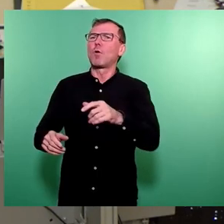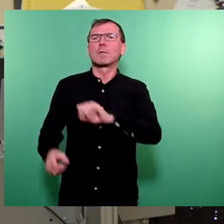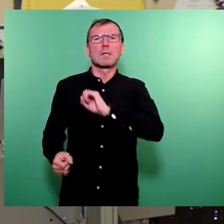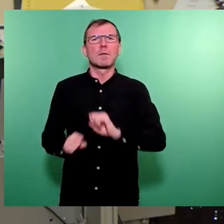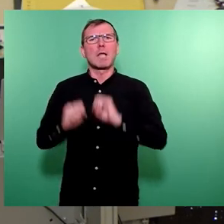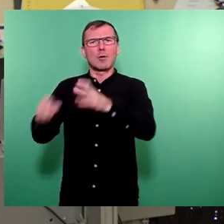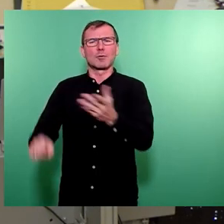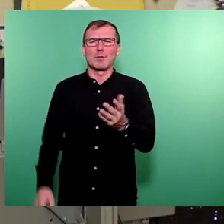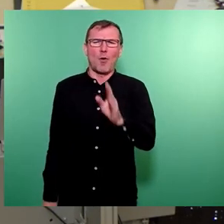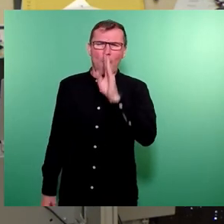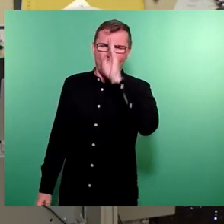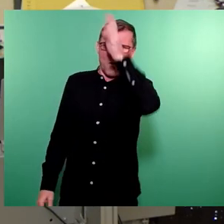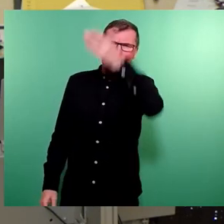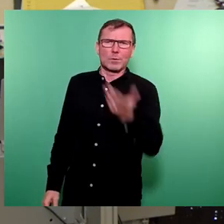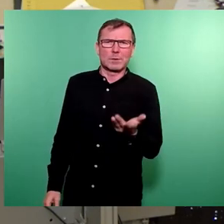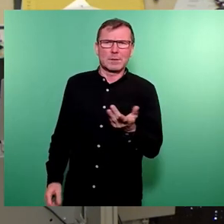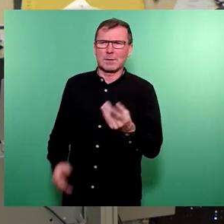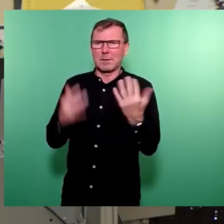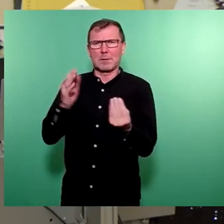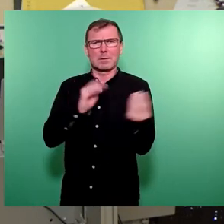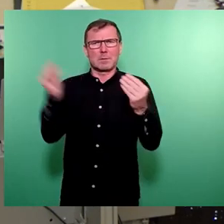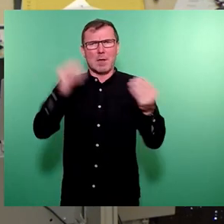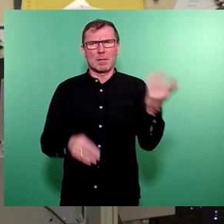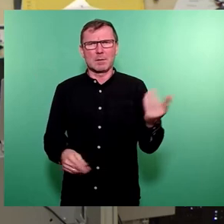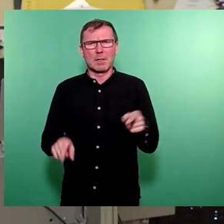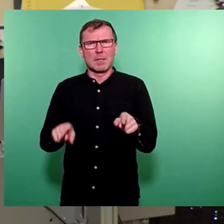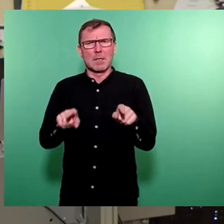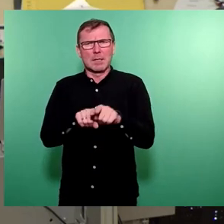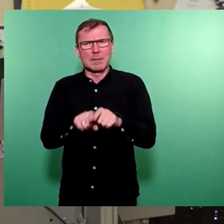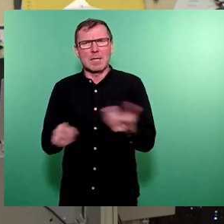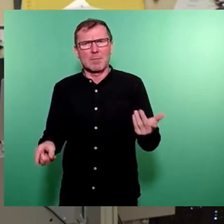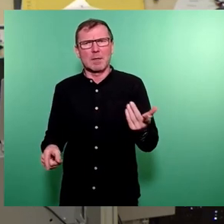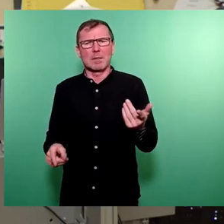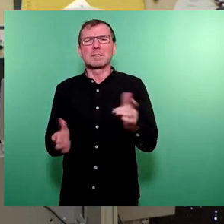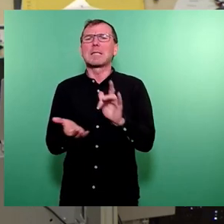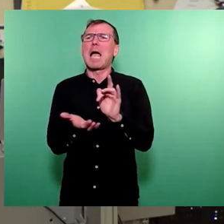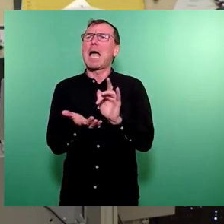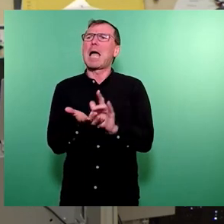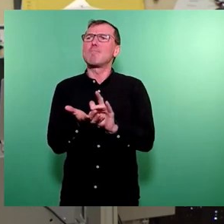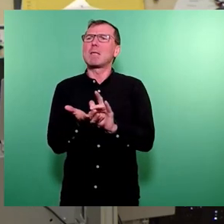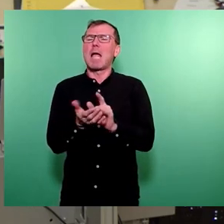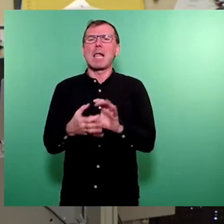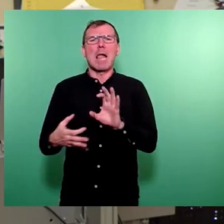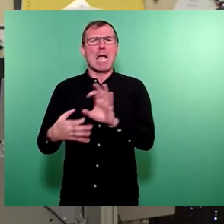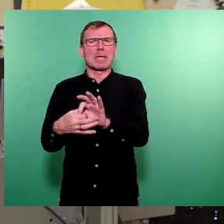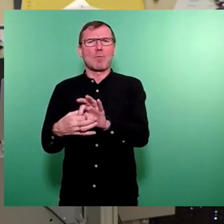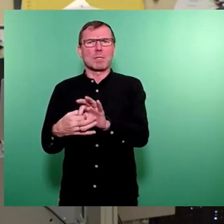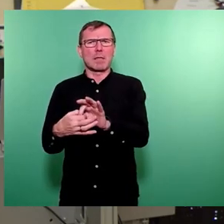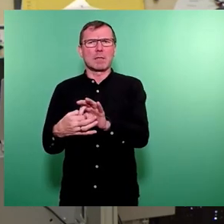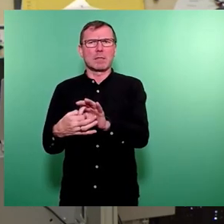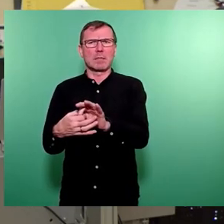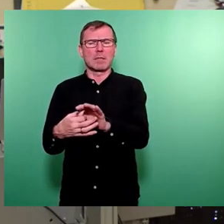utopische Zahlen, die dorthin geschrieben werden. Genauso wie, ja, es sind ja mittelgebundene aus der